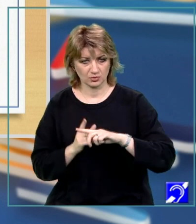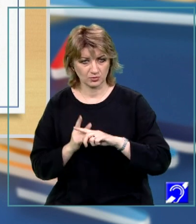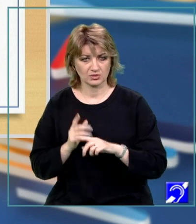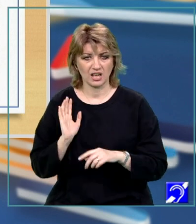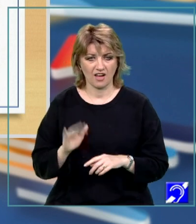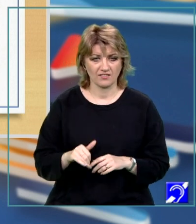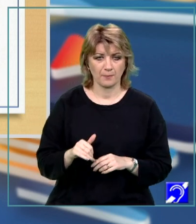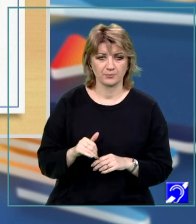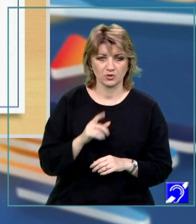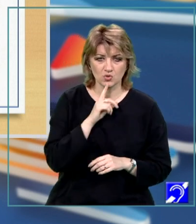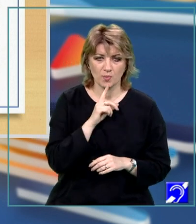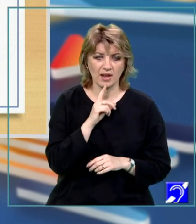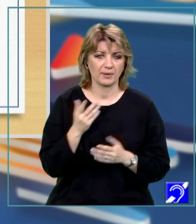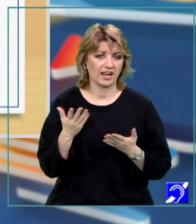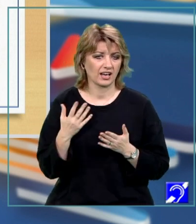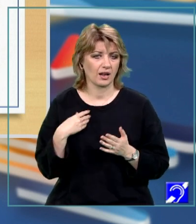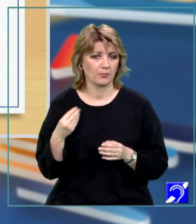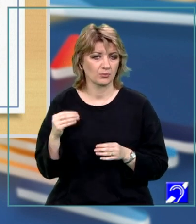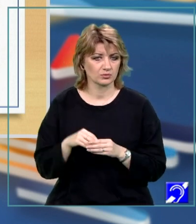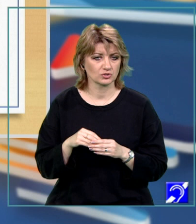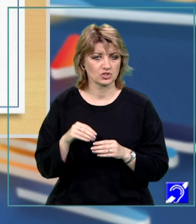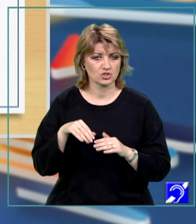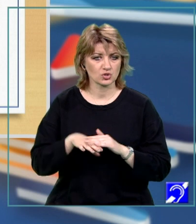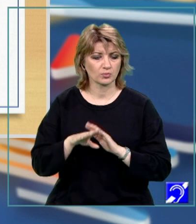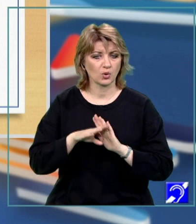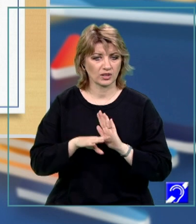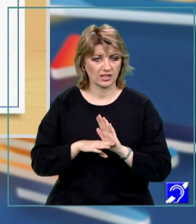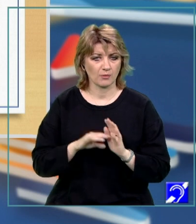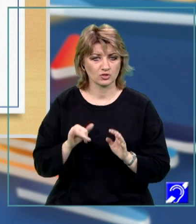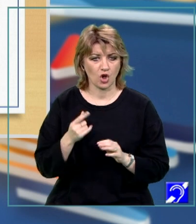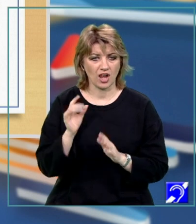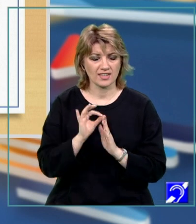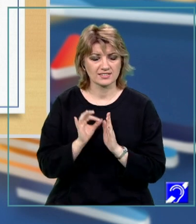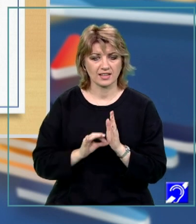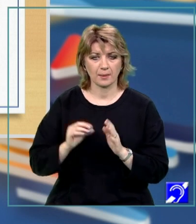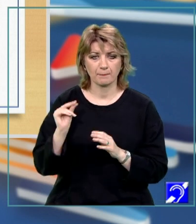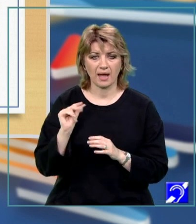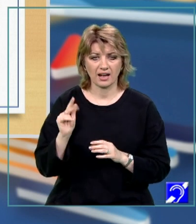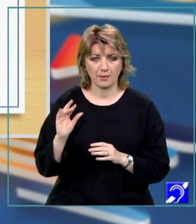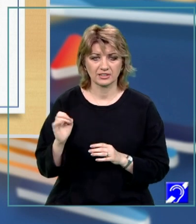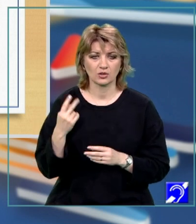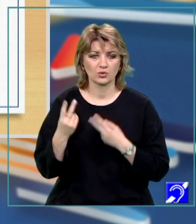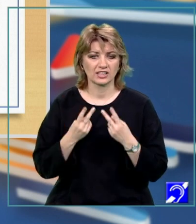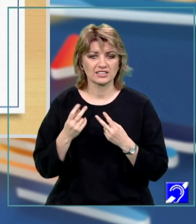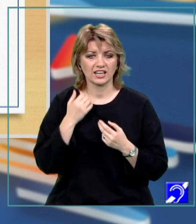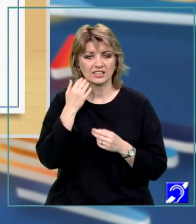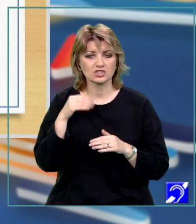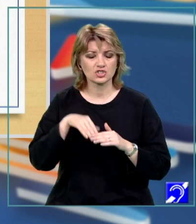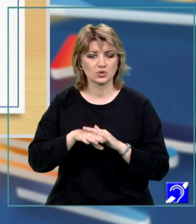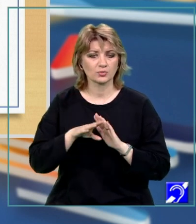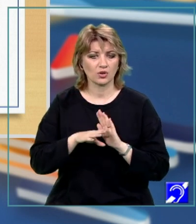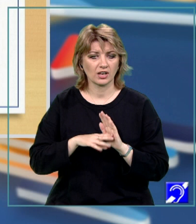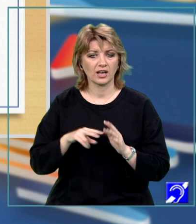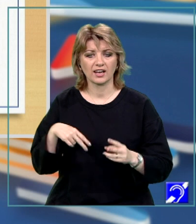rezultat, numele pe care noi îl atribuim subprogramului respectiv, urmat de o listă de parametri. Este utilizat atunci când subprogramul